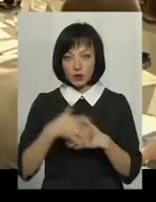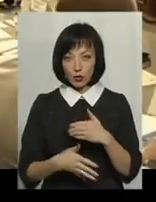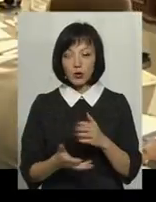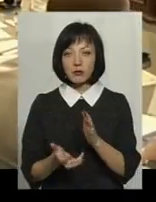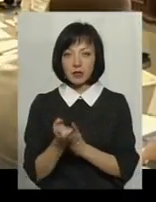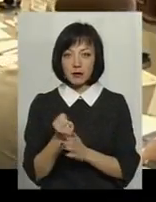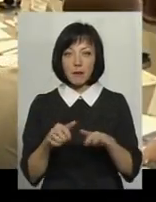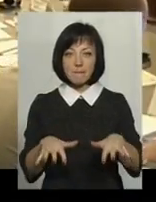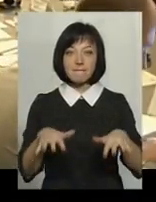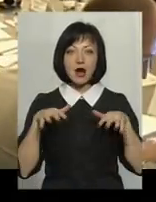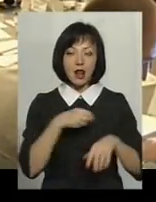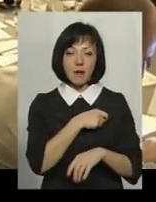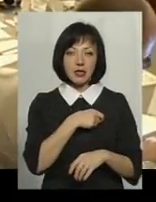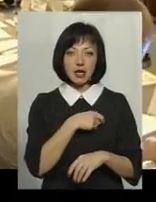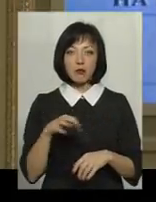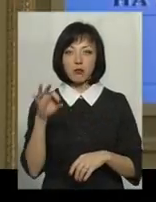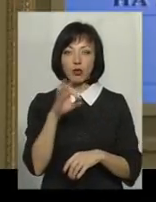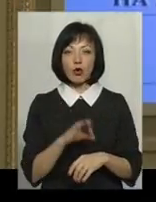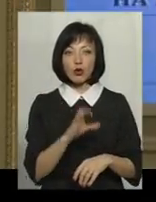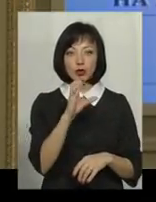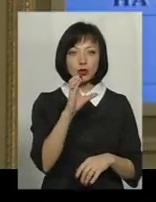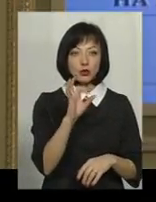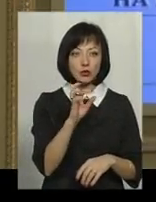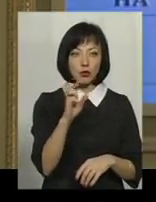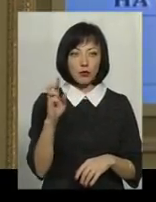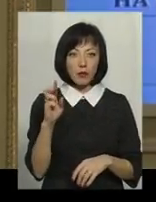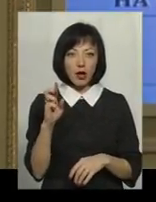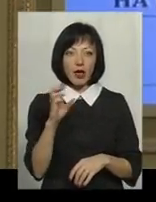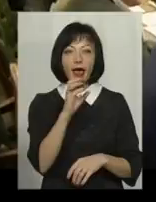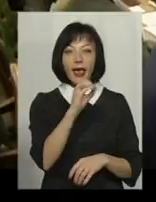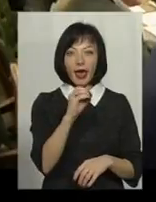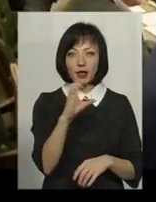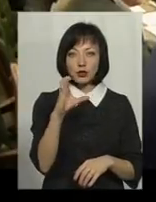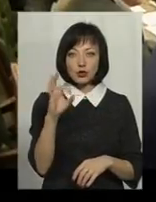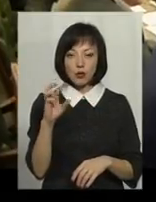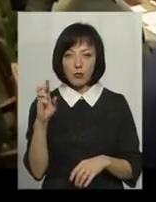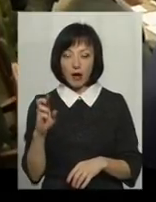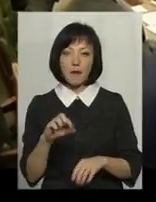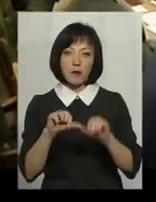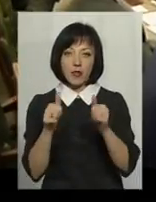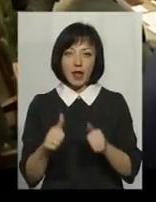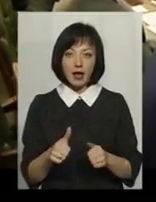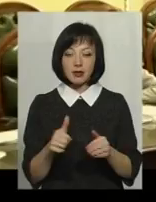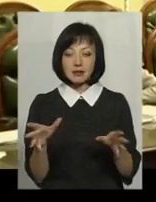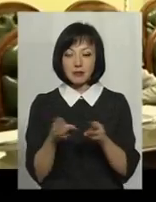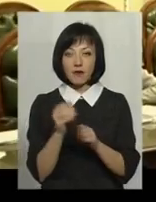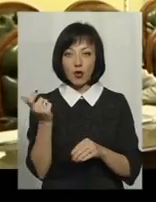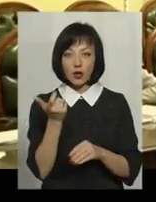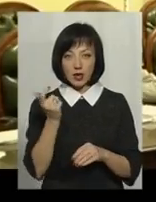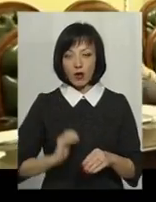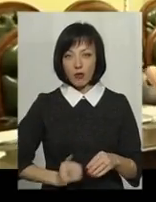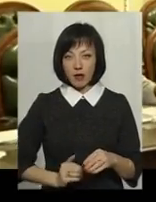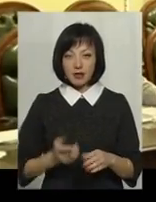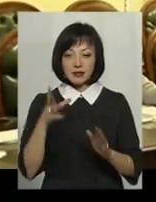підтримають парламентарі. Йдеться про ЕСОП як модель співволодіння компанією, її працівниками. Фактично, цей механізм